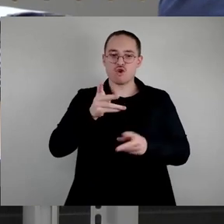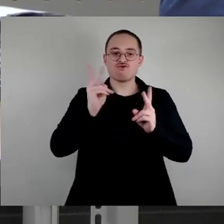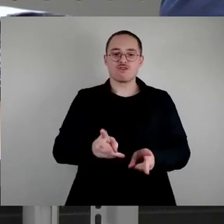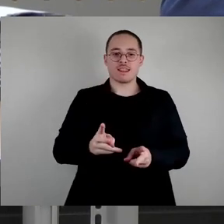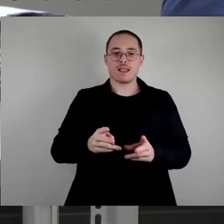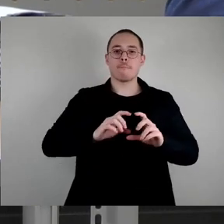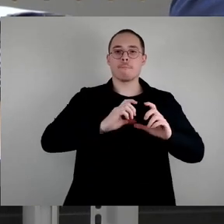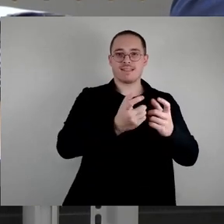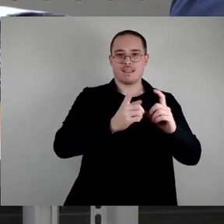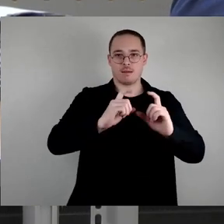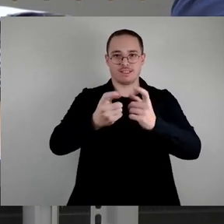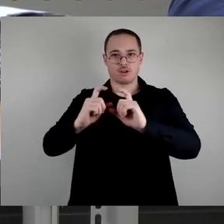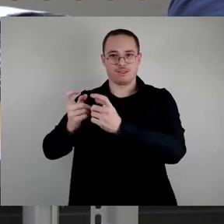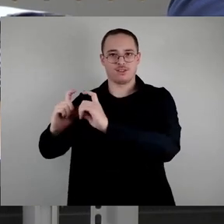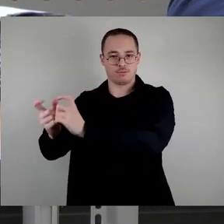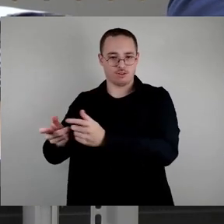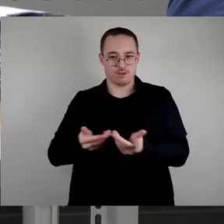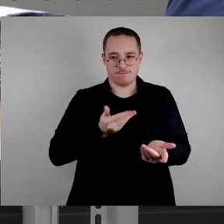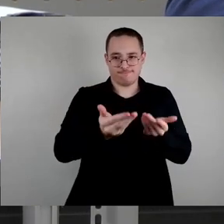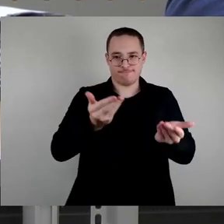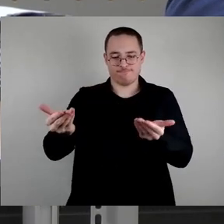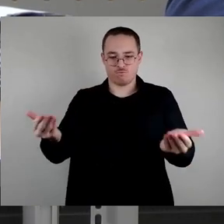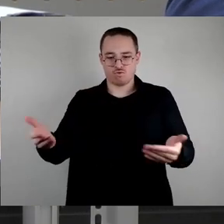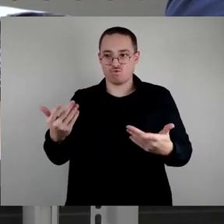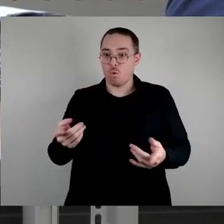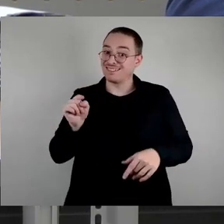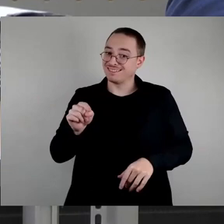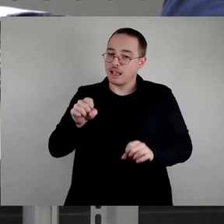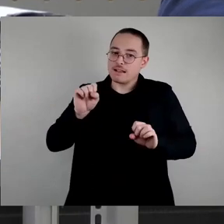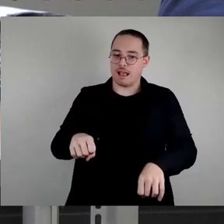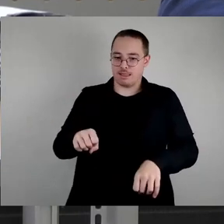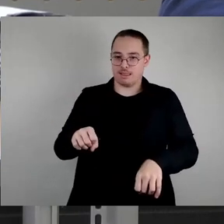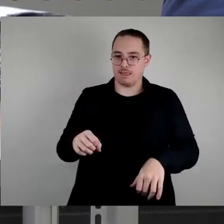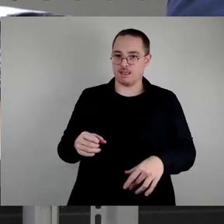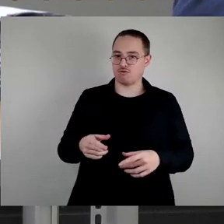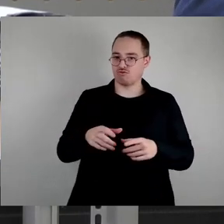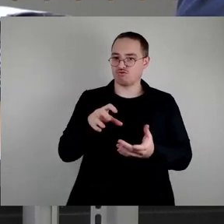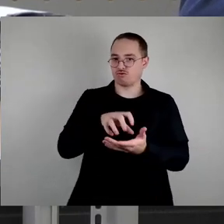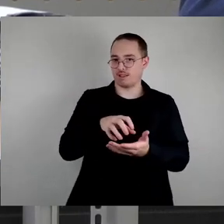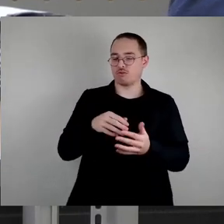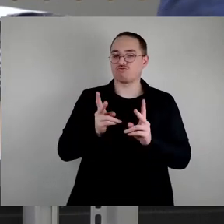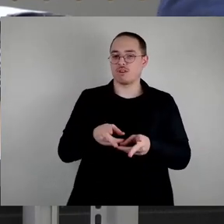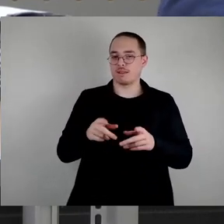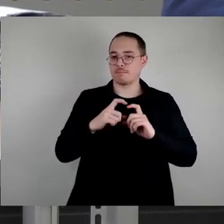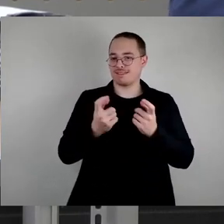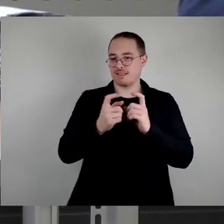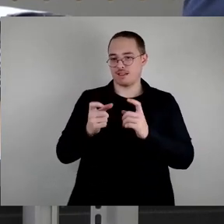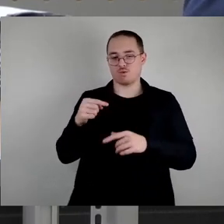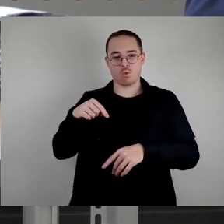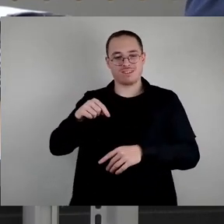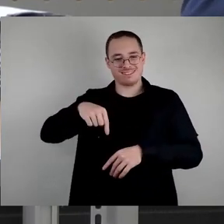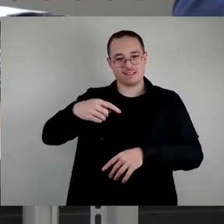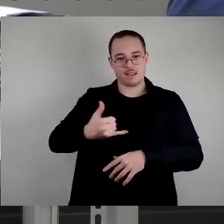Haushaltsmittel ins Folgejahr mitzunehmen, damit eben nicht das passiert, was jetzt gerade passiert, nämlich, dass die Stadtbezirke zum Spielball